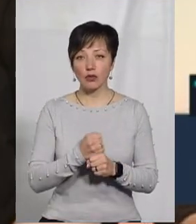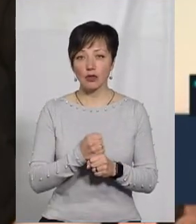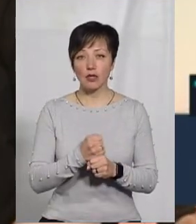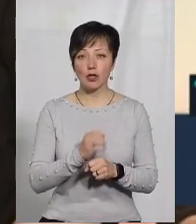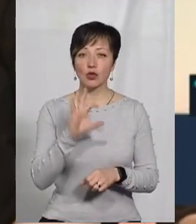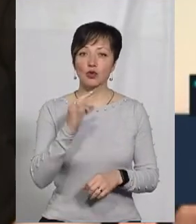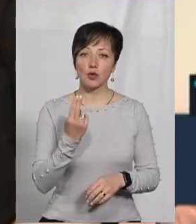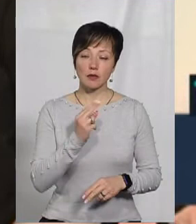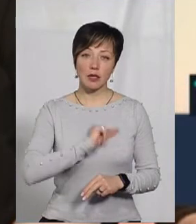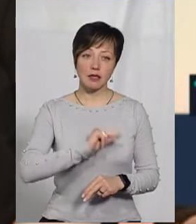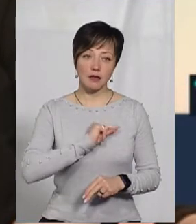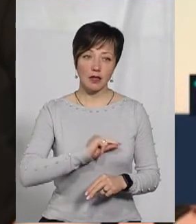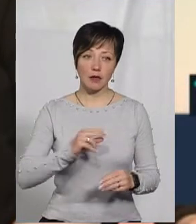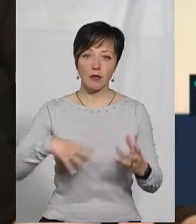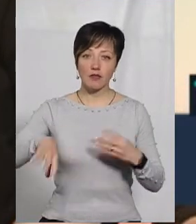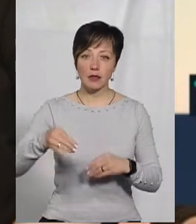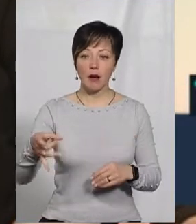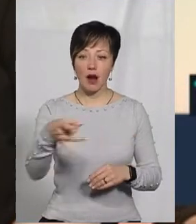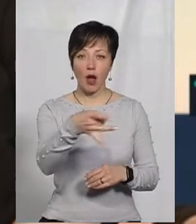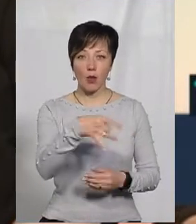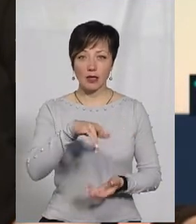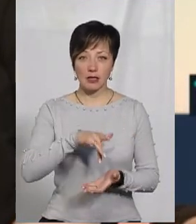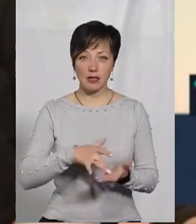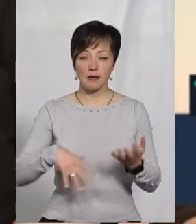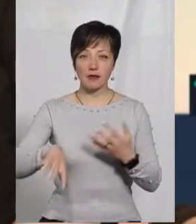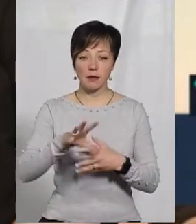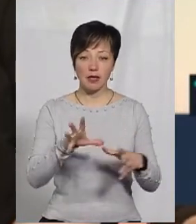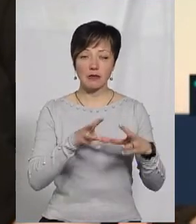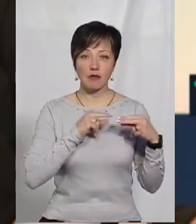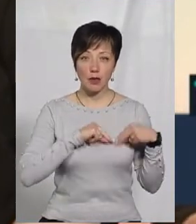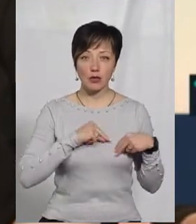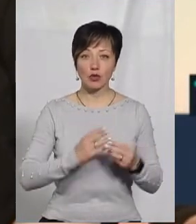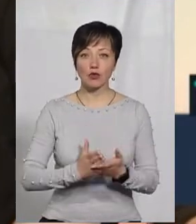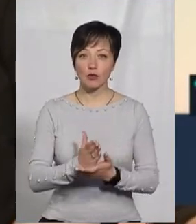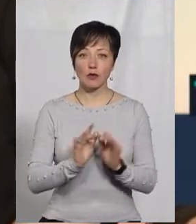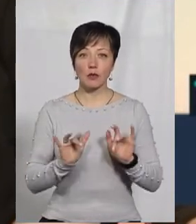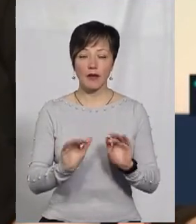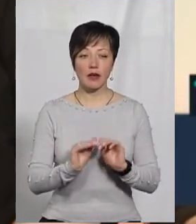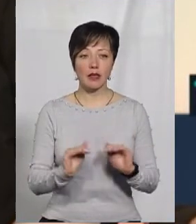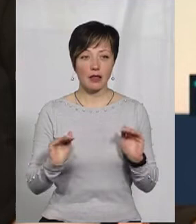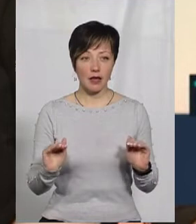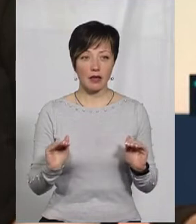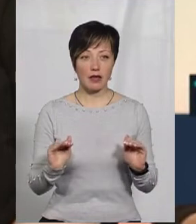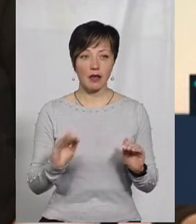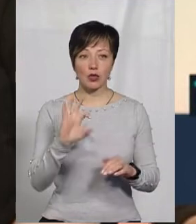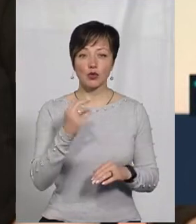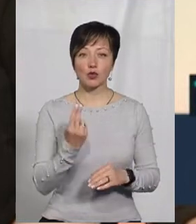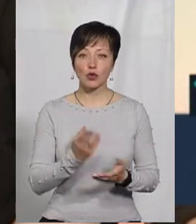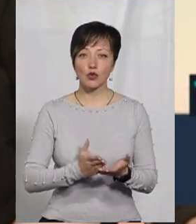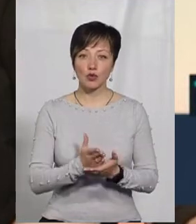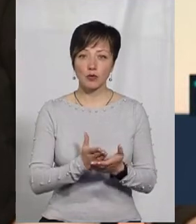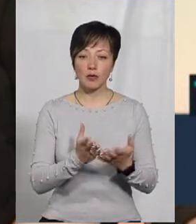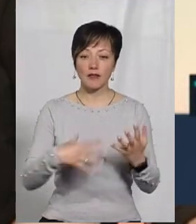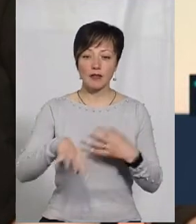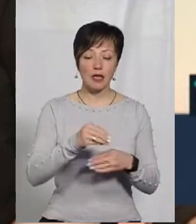звісно, соціальні працівники по всім районним центрам, ми з всіма співпрацюємо. Служби у справах дітей, соціальні